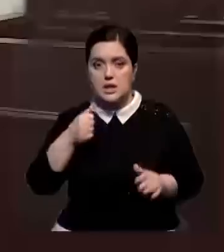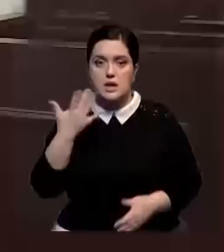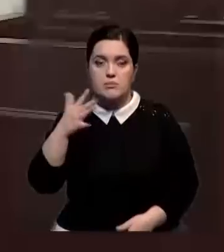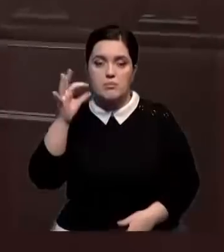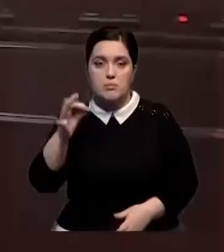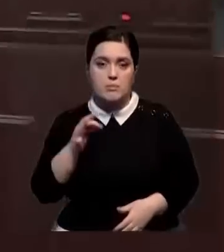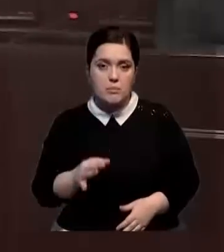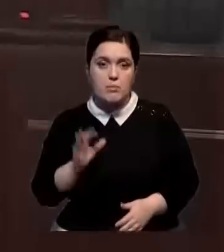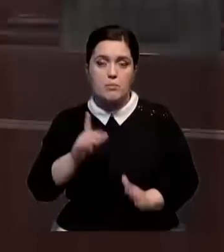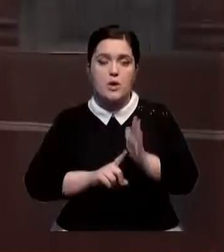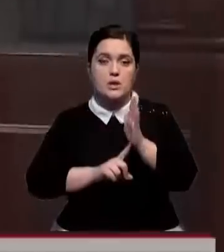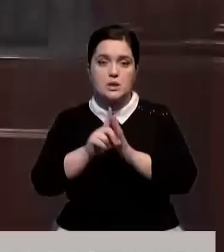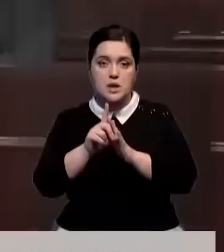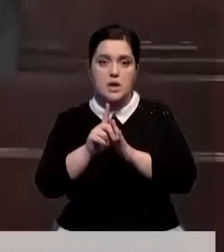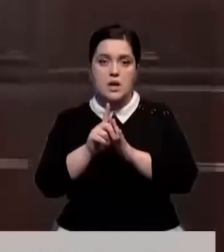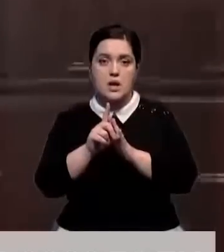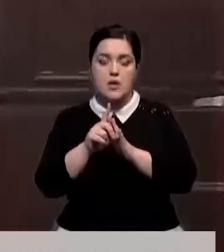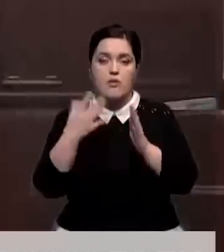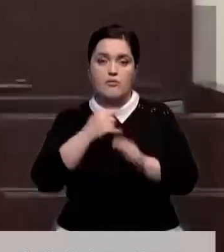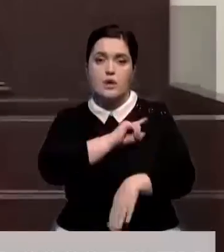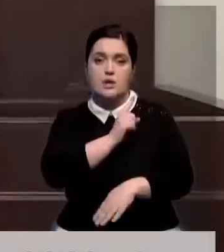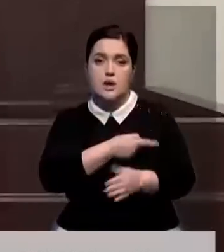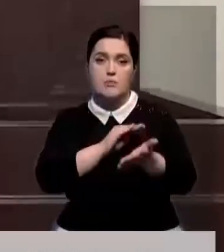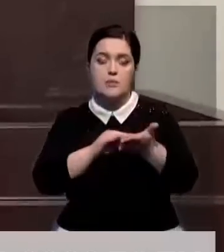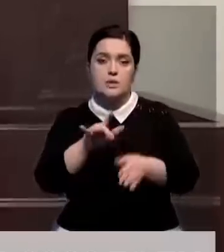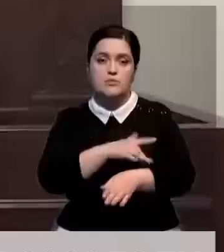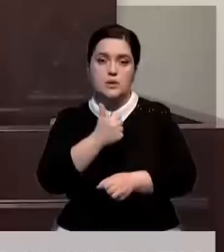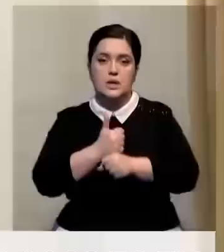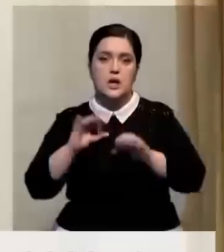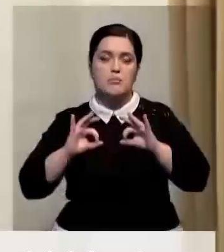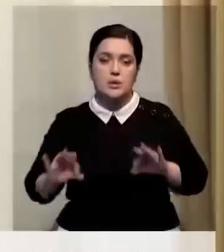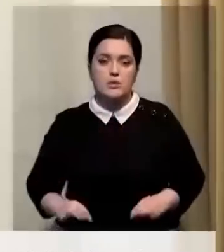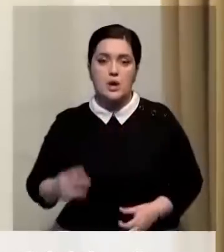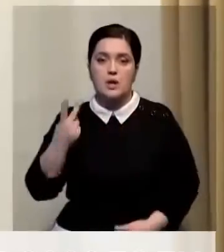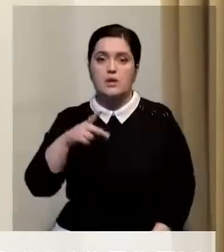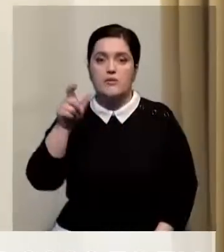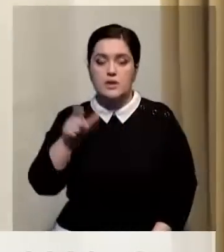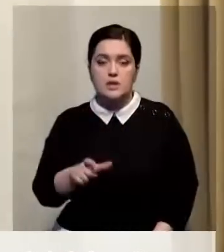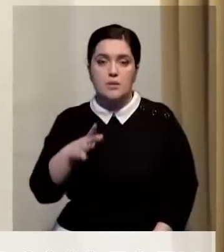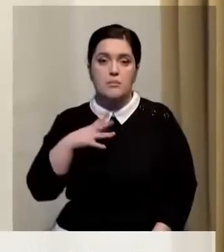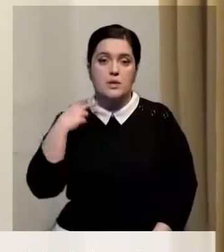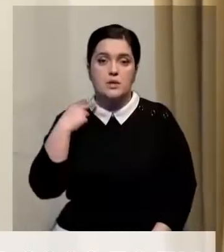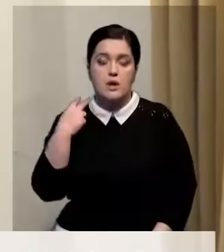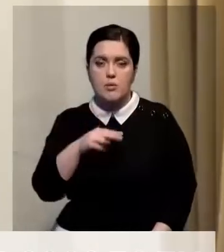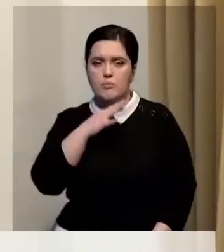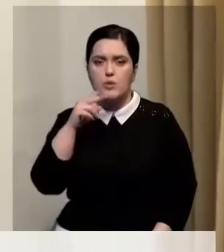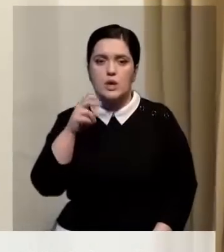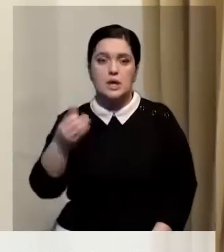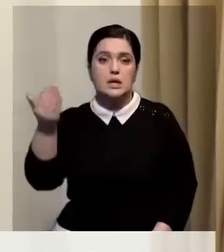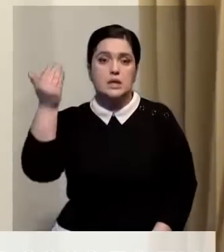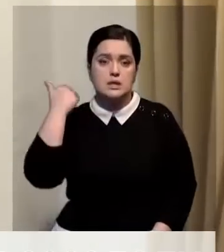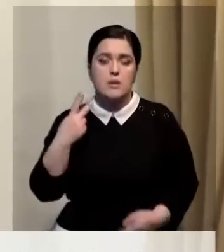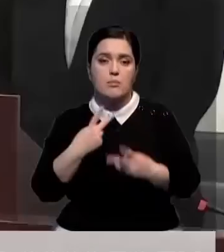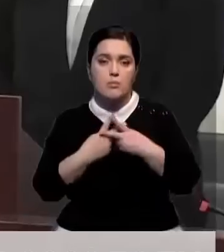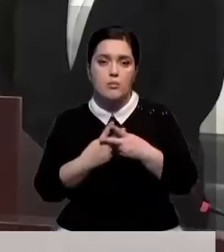лиц. Почти половина этих судебных решений вступила в силу, сообщили в пресс-службе Генеральной прокуратуры. Причем 20 человек были осуждены